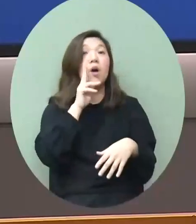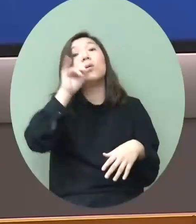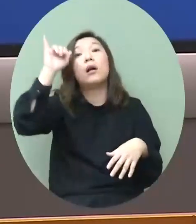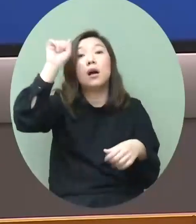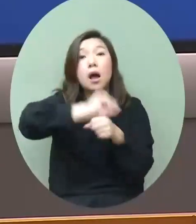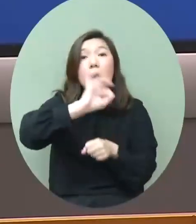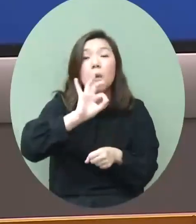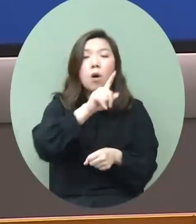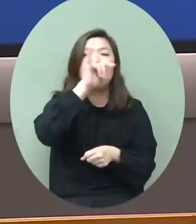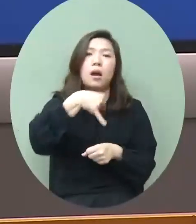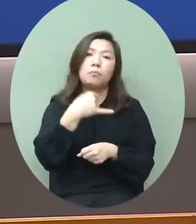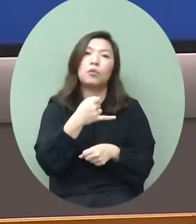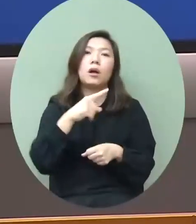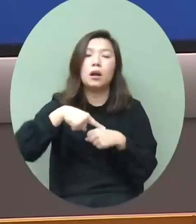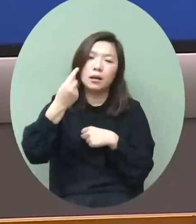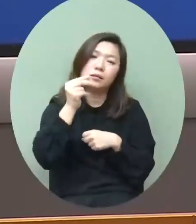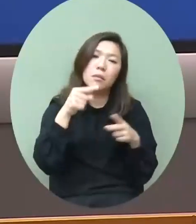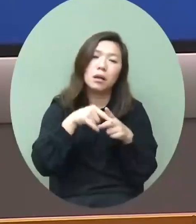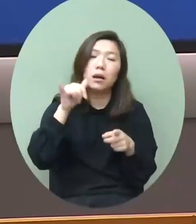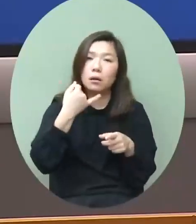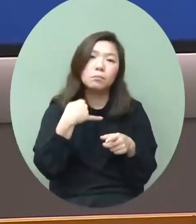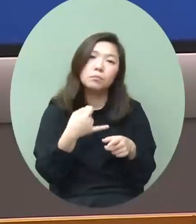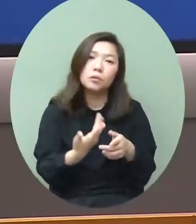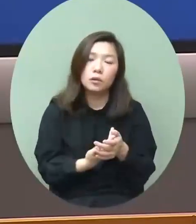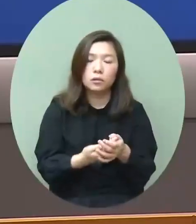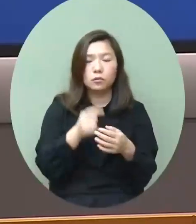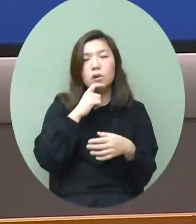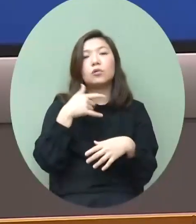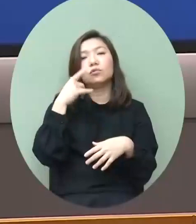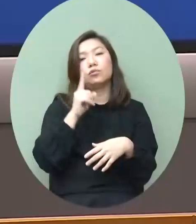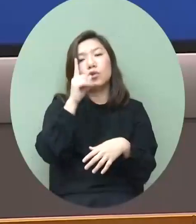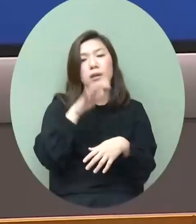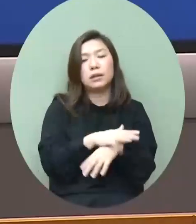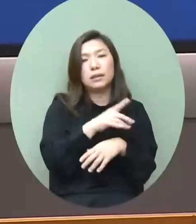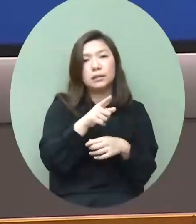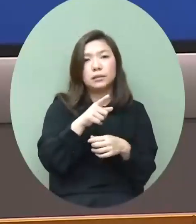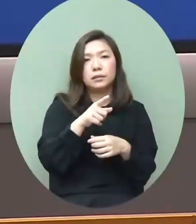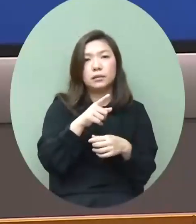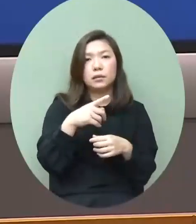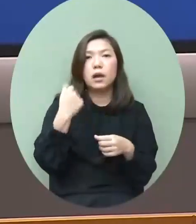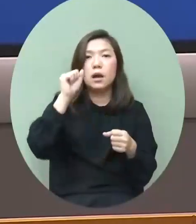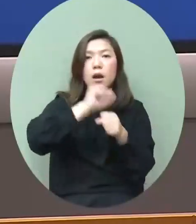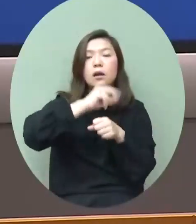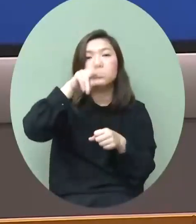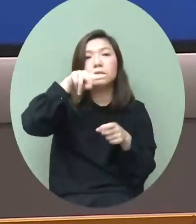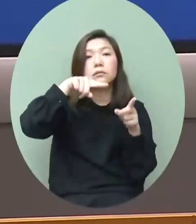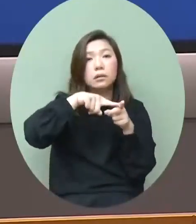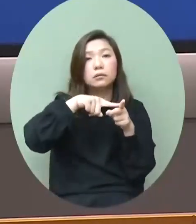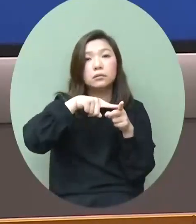不了另外那700人是來不了到去年是批多到超過2,000人